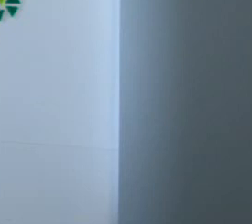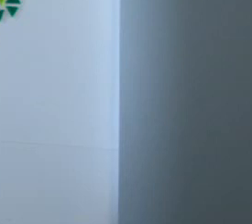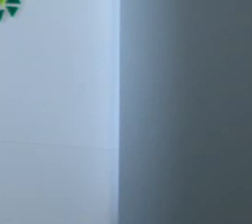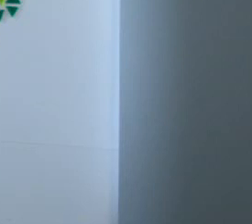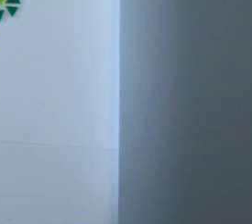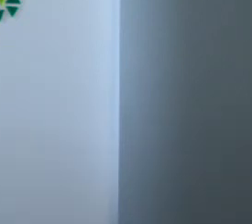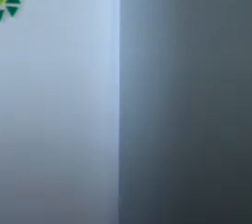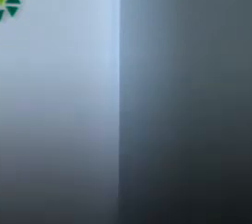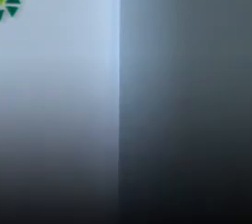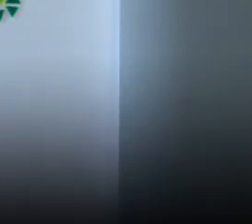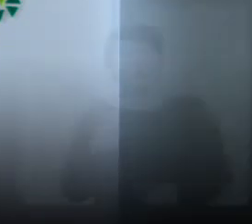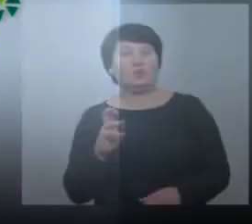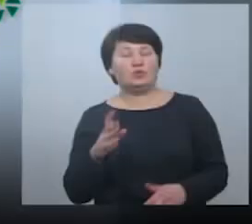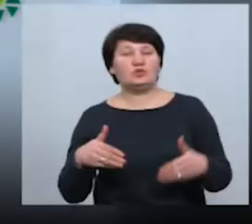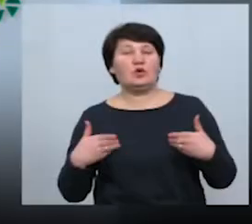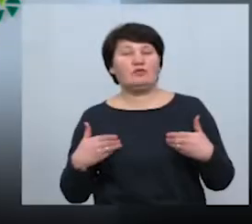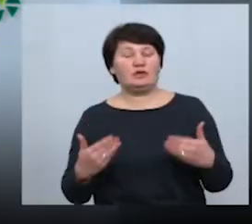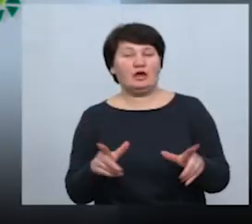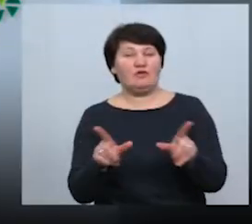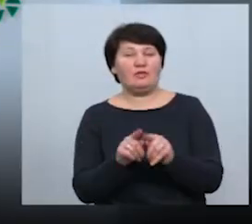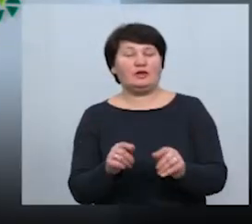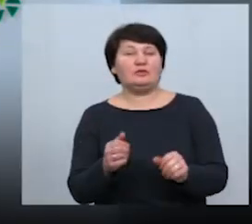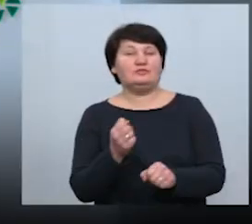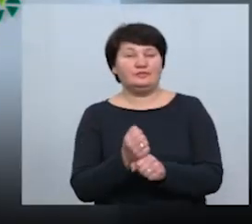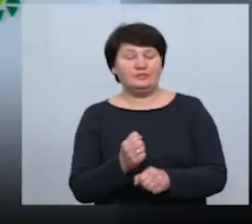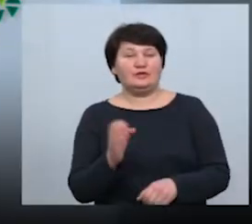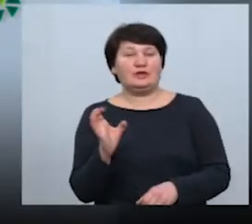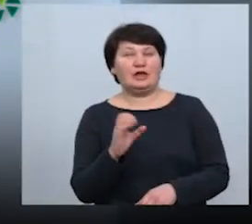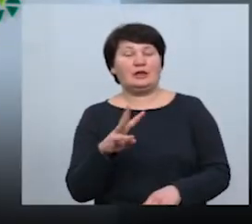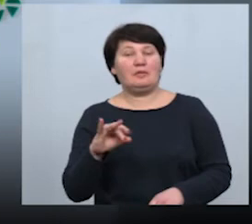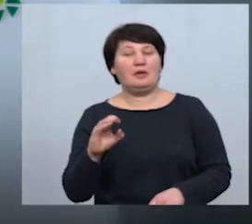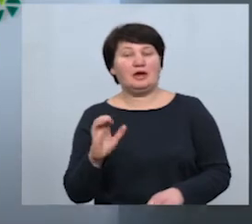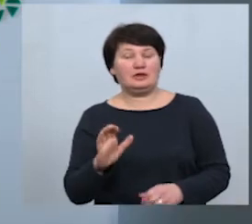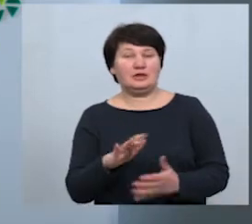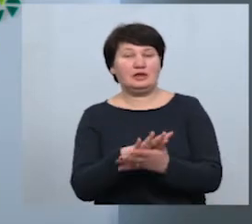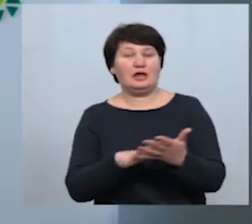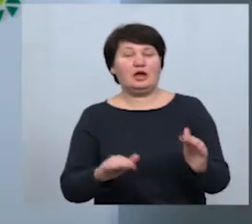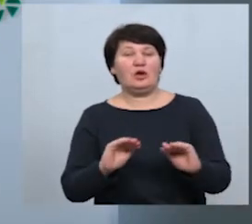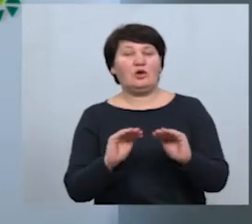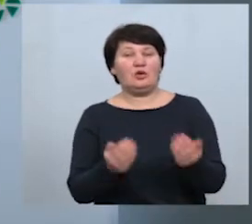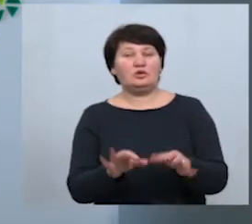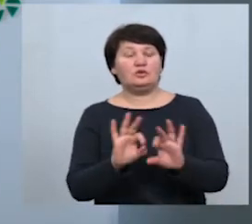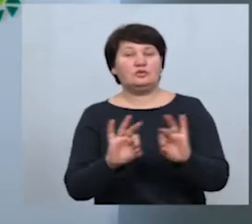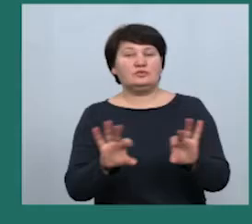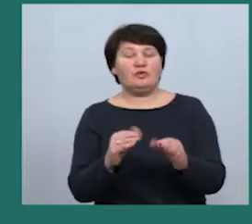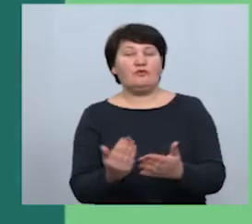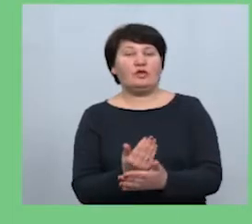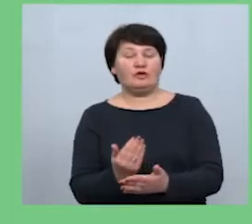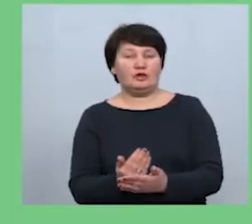У студії Діана Кружук. Вітаю. В парі зі мною Світлана Магас. Далі коротко про те, про що розповідаємо у випуску.